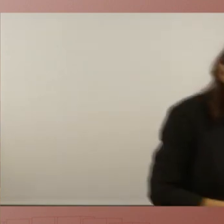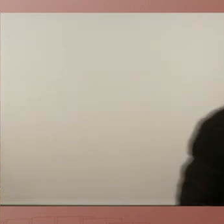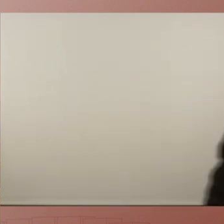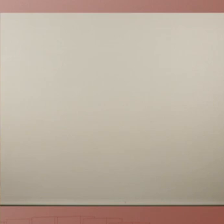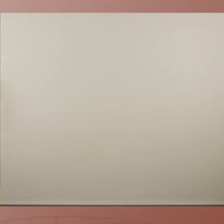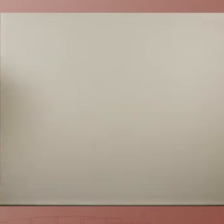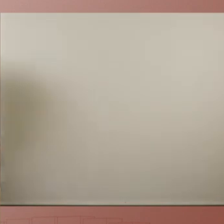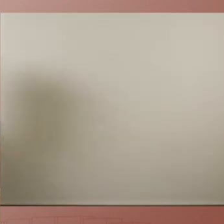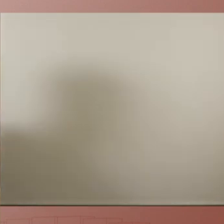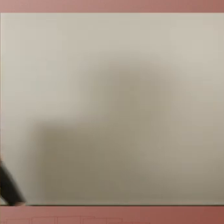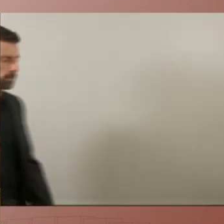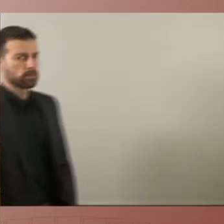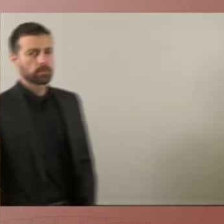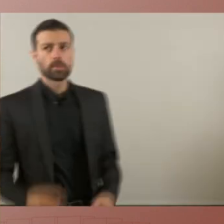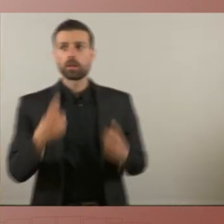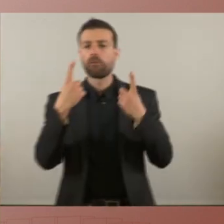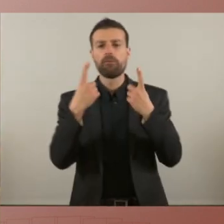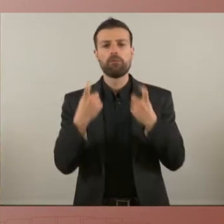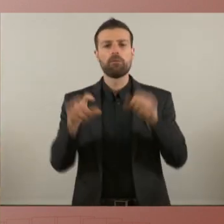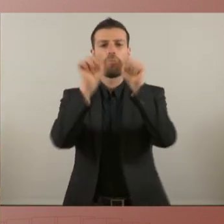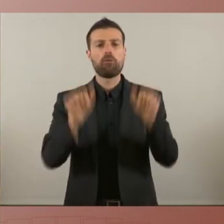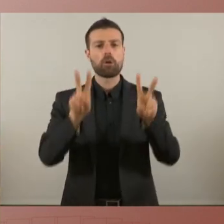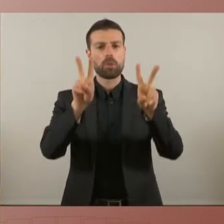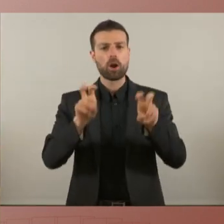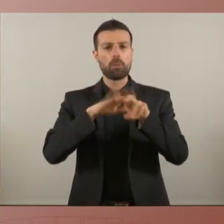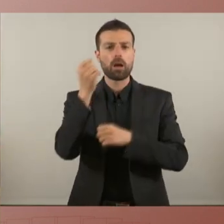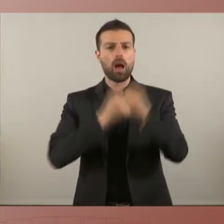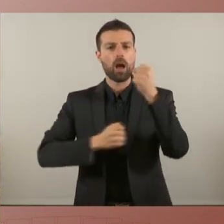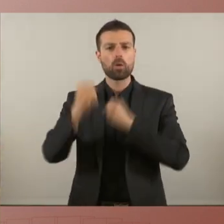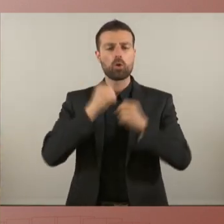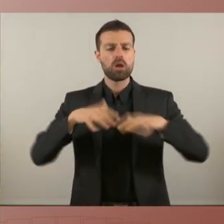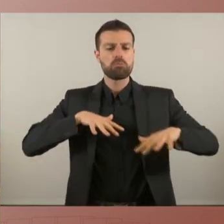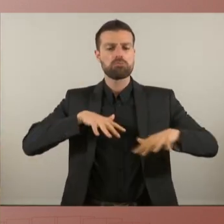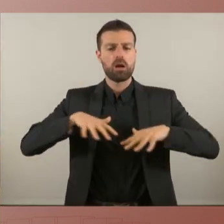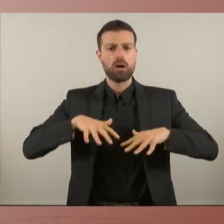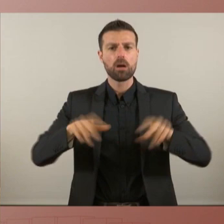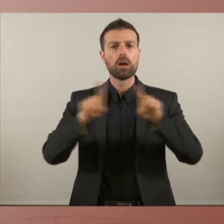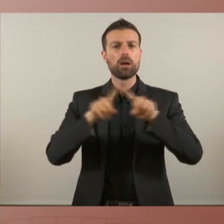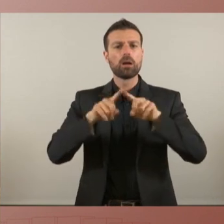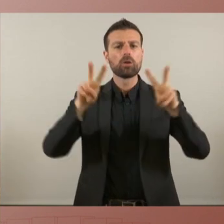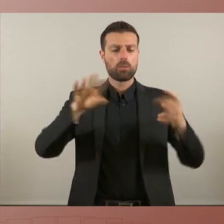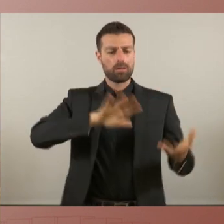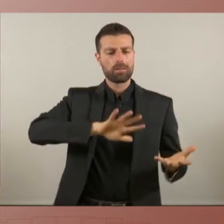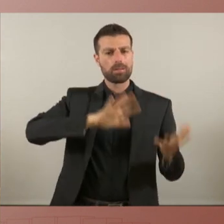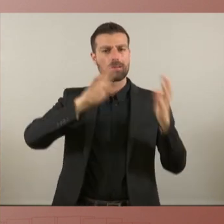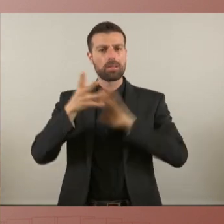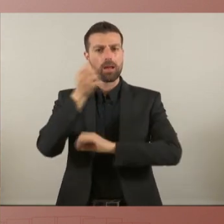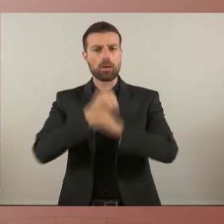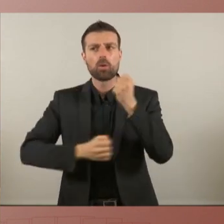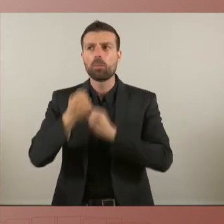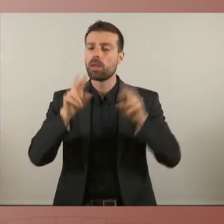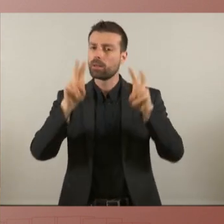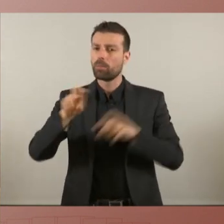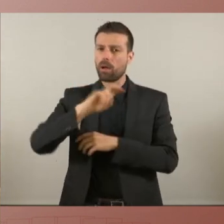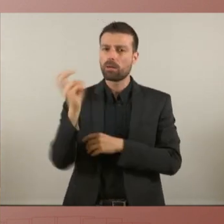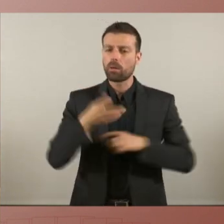de posar una nova forma de reactivar l'economia amb una visió de transició ecològica reimpuls i reconversió industrial i de